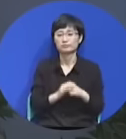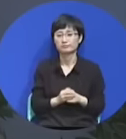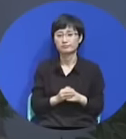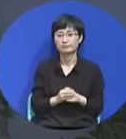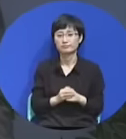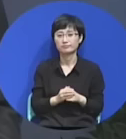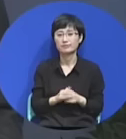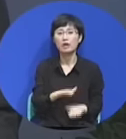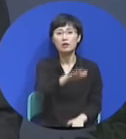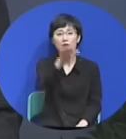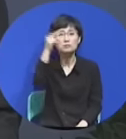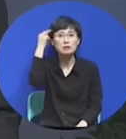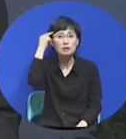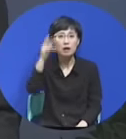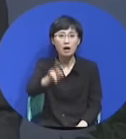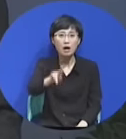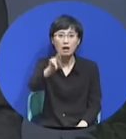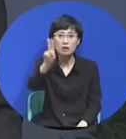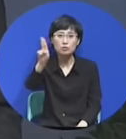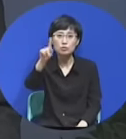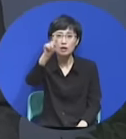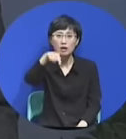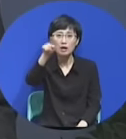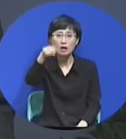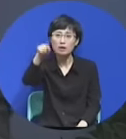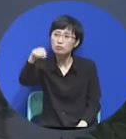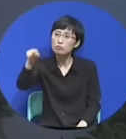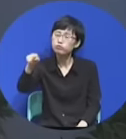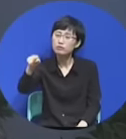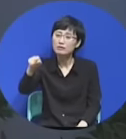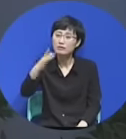그럼 열어면서 R.U 주일이 뭐지? 이런 사람도 있겠죠.